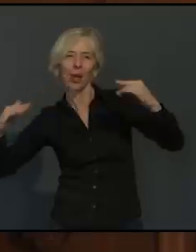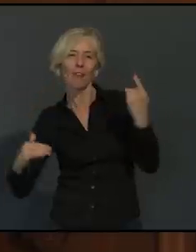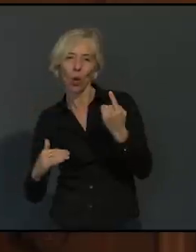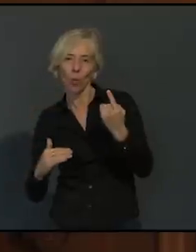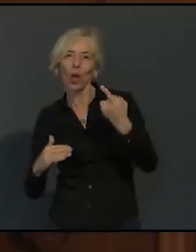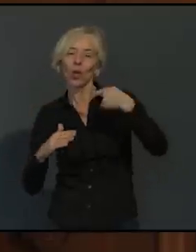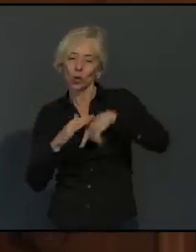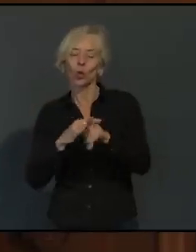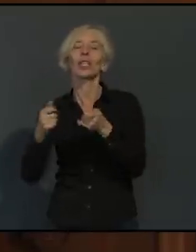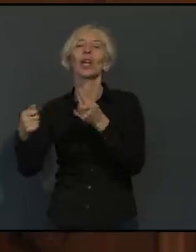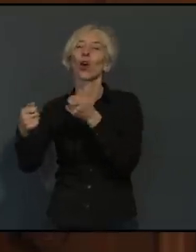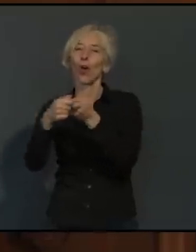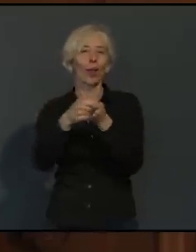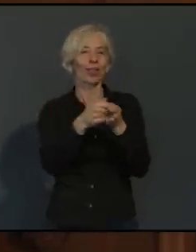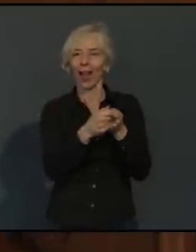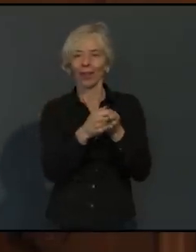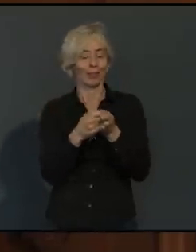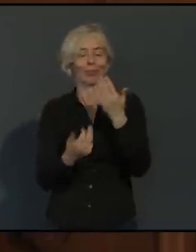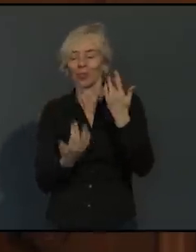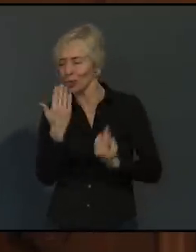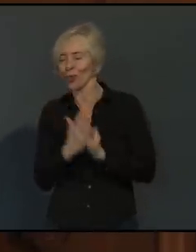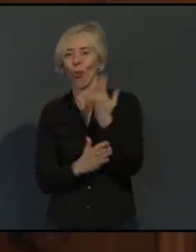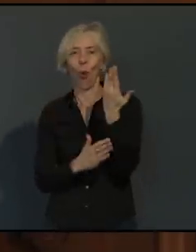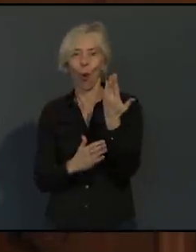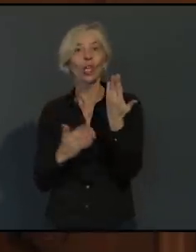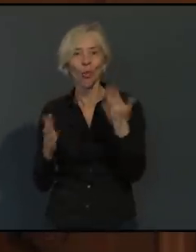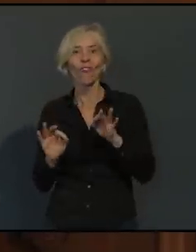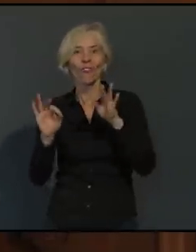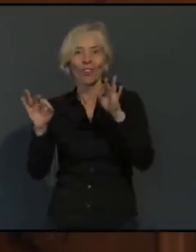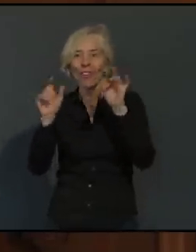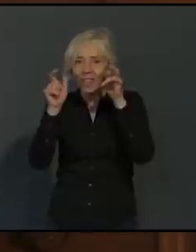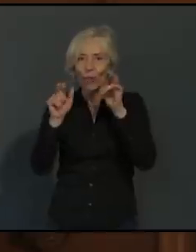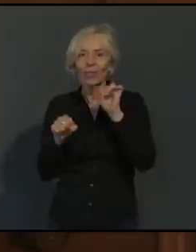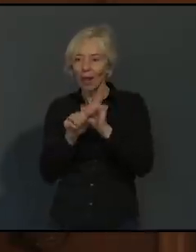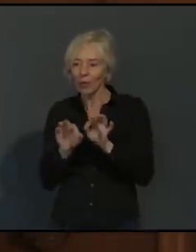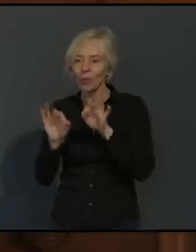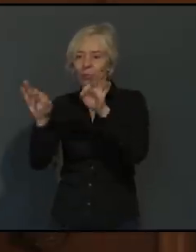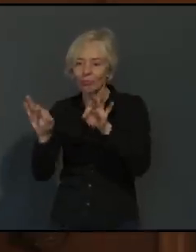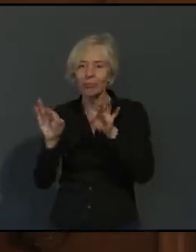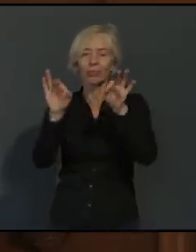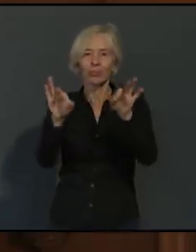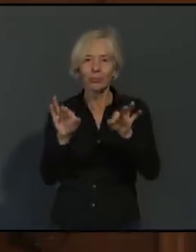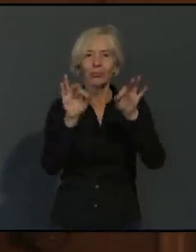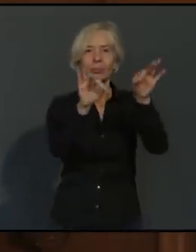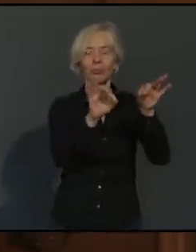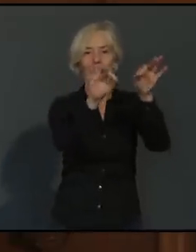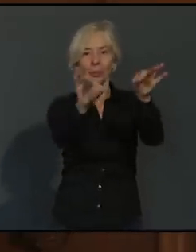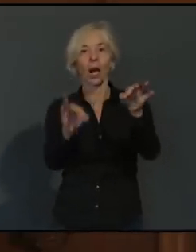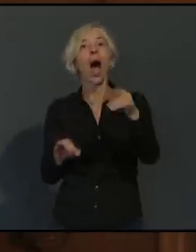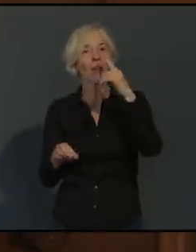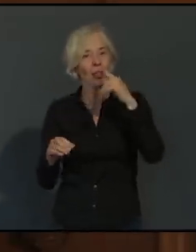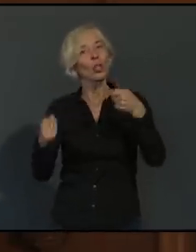Wir lassen im Virus noch zu viel Raum. Und wir müssen deshalb Kontakte weiter reduzieren, damit das Virus gar keine Gelegenheit bekommt,